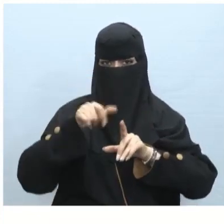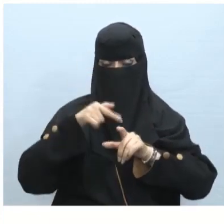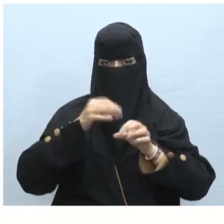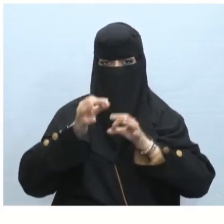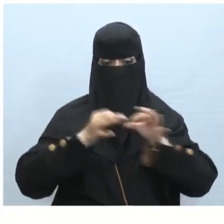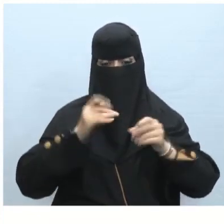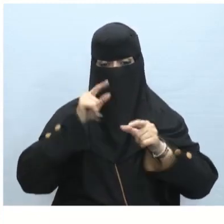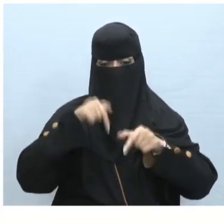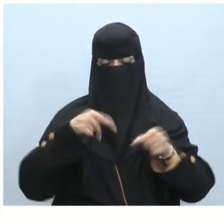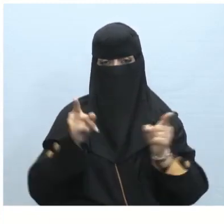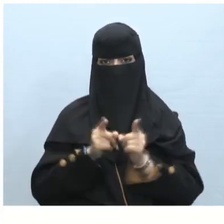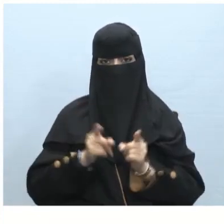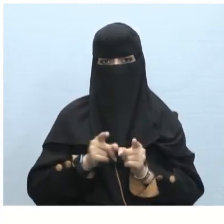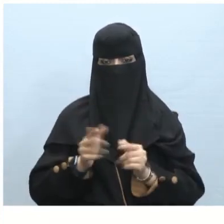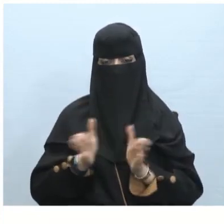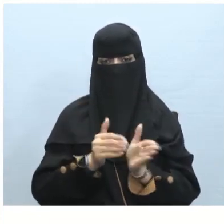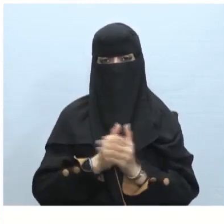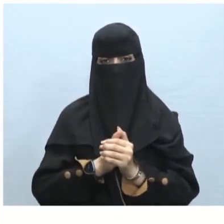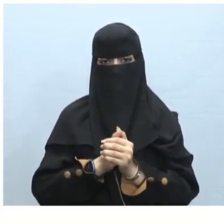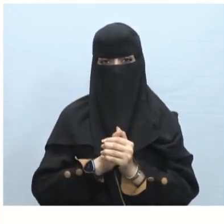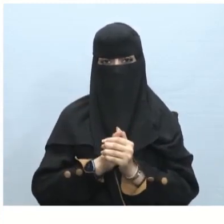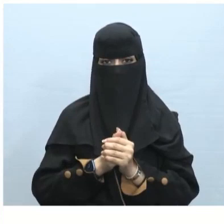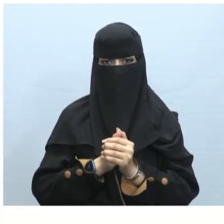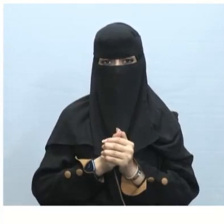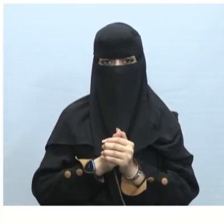تنسيب تحديدها قائمة SmartArt